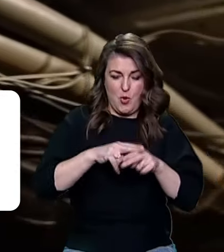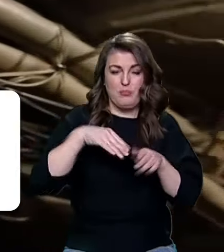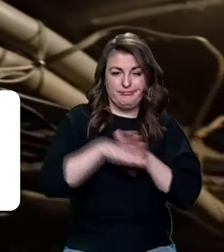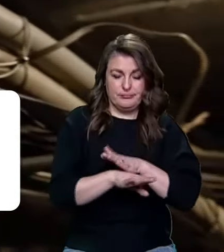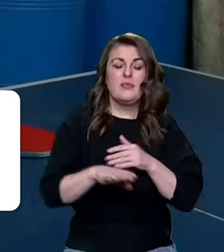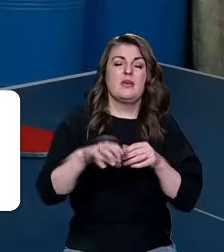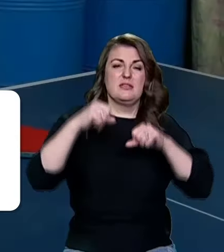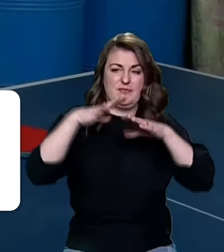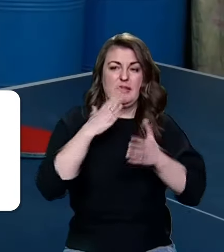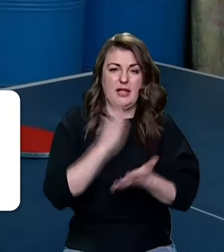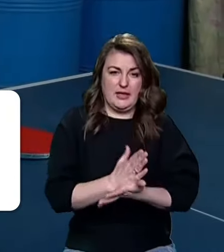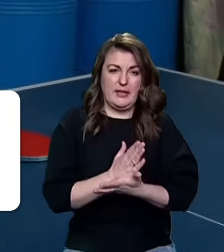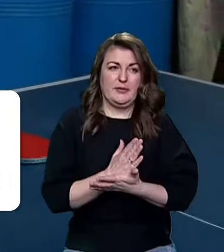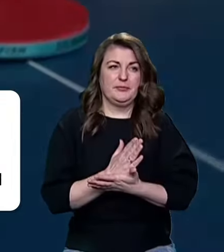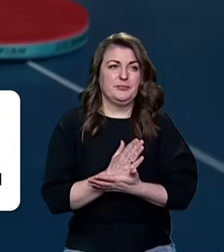приміщенні є.